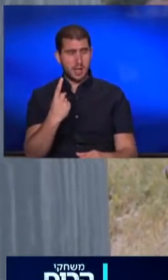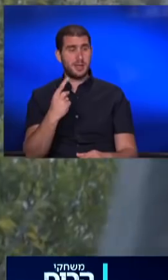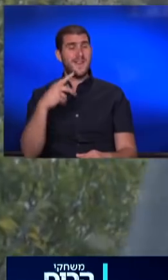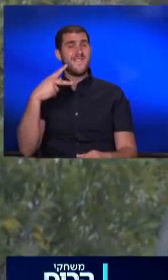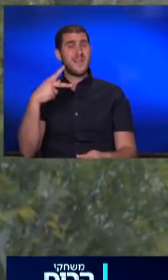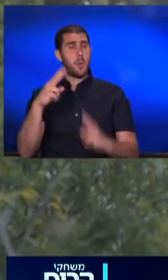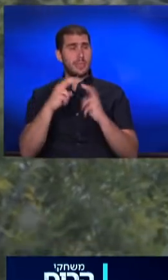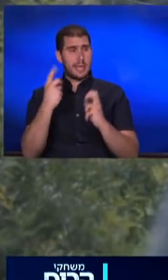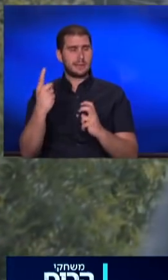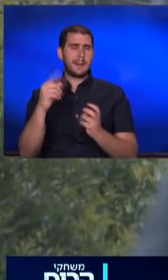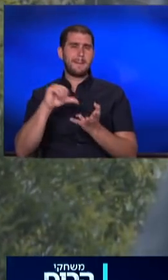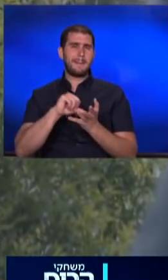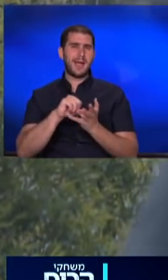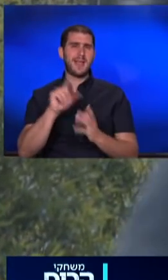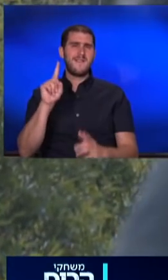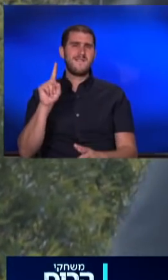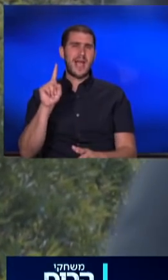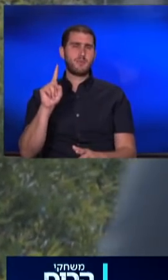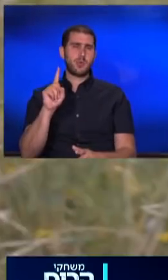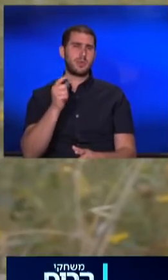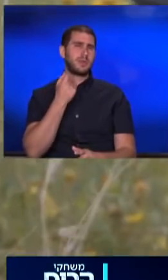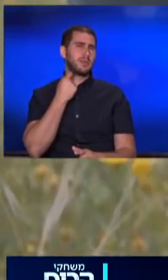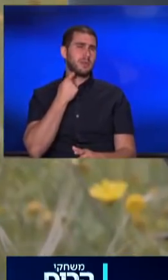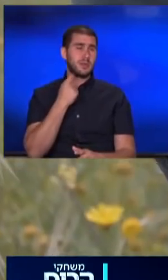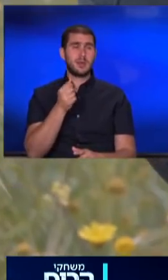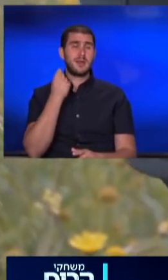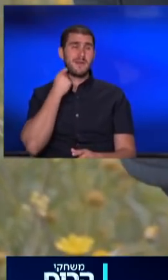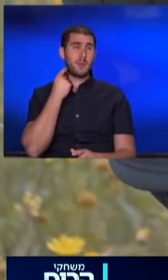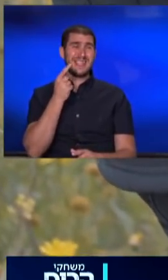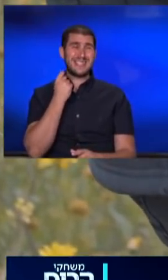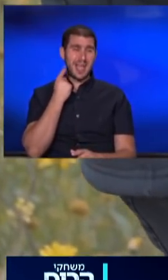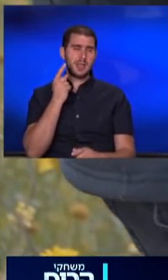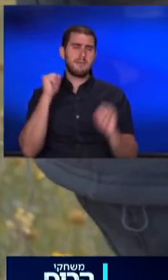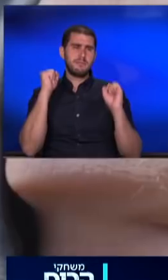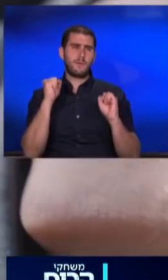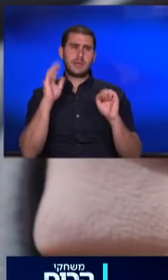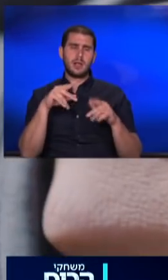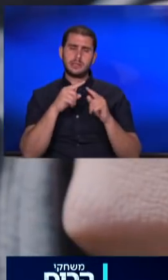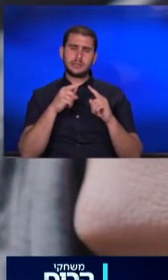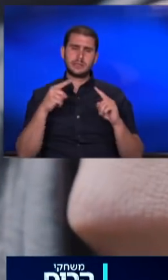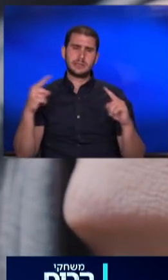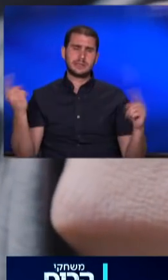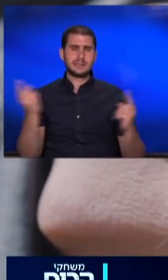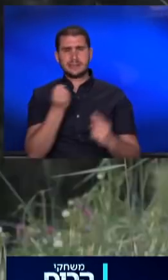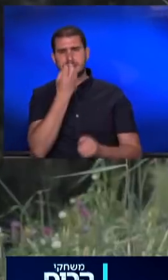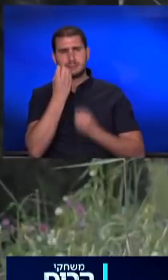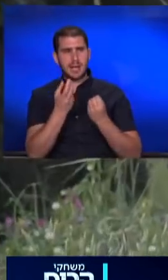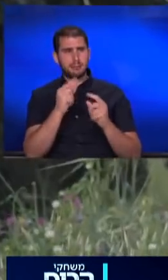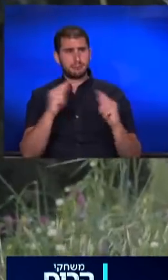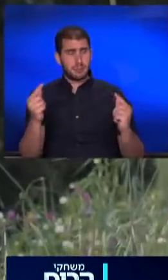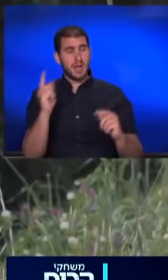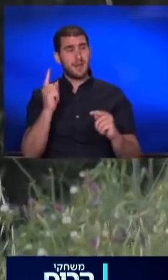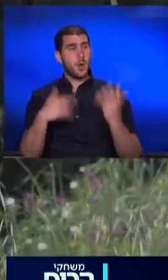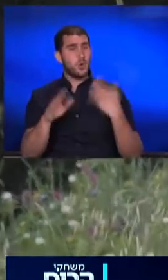זה בירת הוורמוד. ורמוד זה יין שמבוסס על כל מיני צמחים ועסבים, אבל